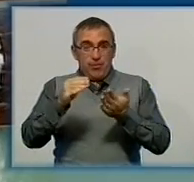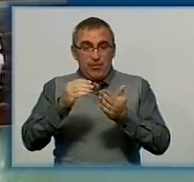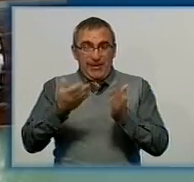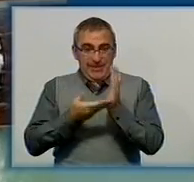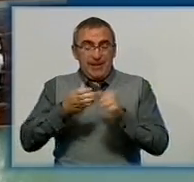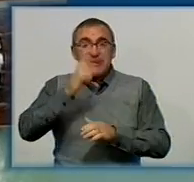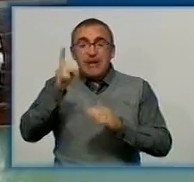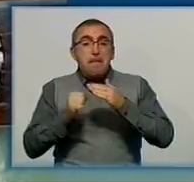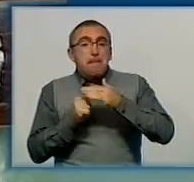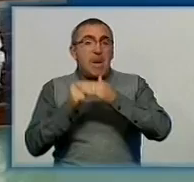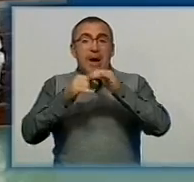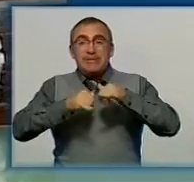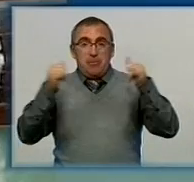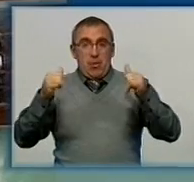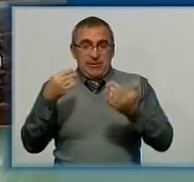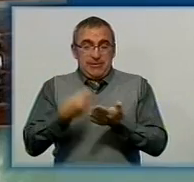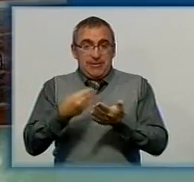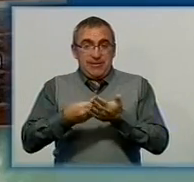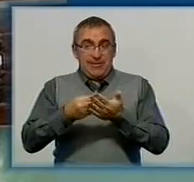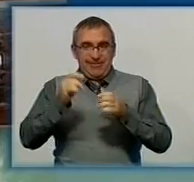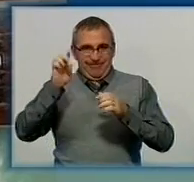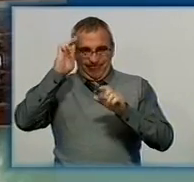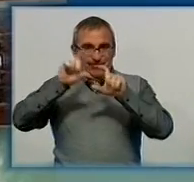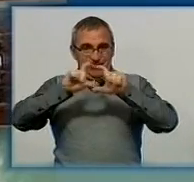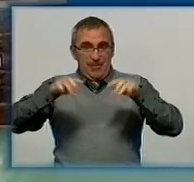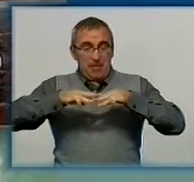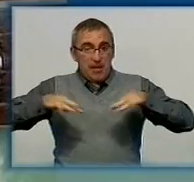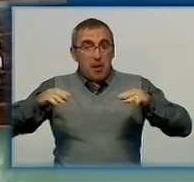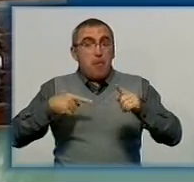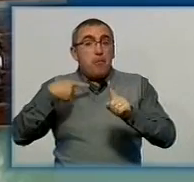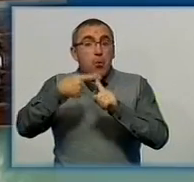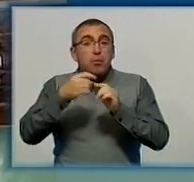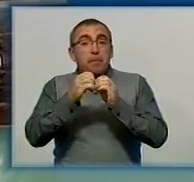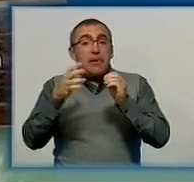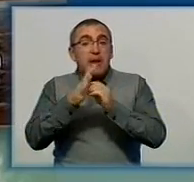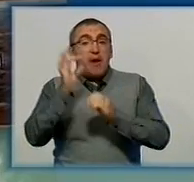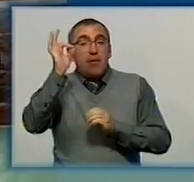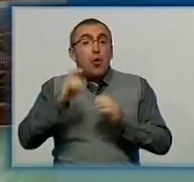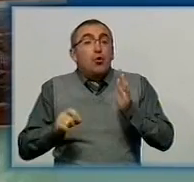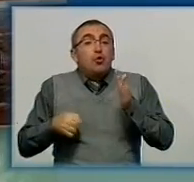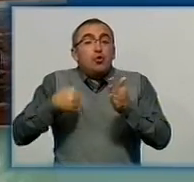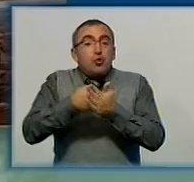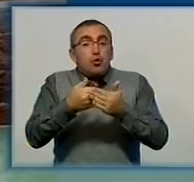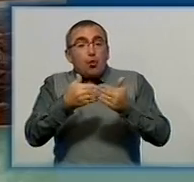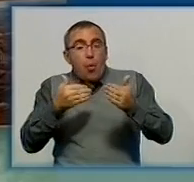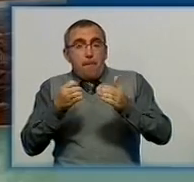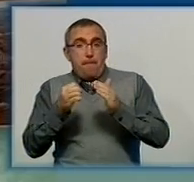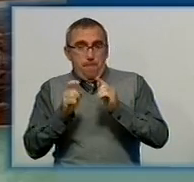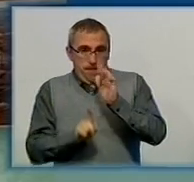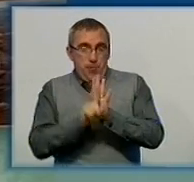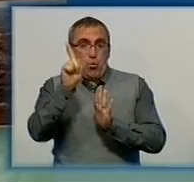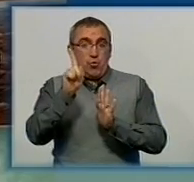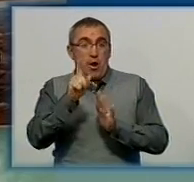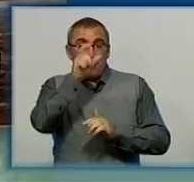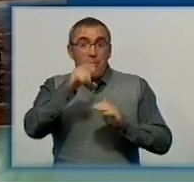ціною. Її встановлює Держагентство лісових ресурсів на рівні плюс 15% до початкової. Чоловік запропонував